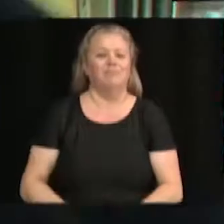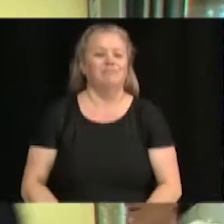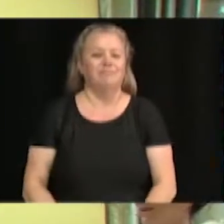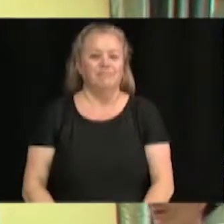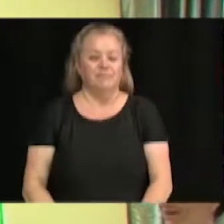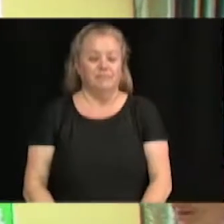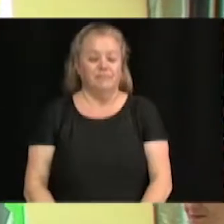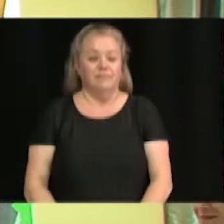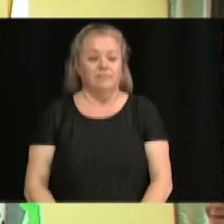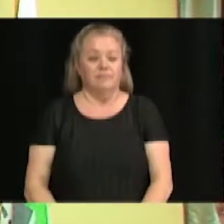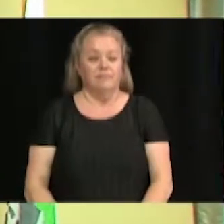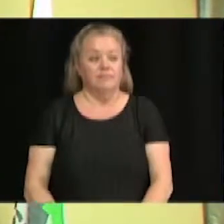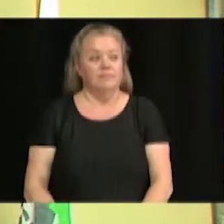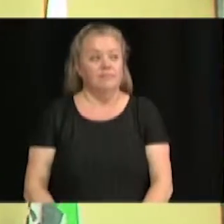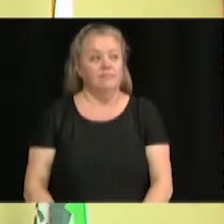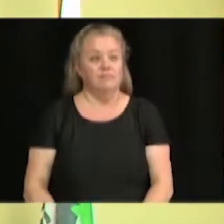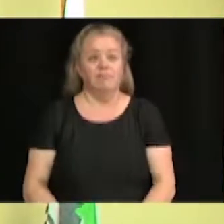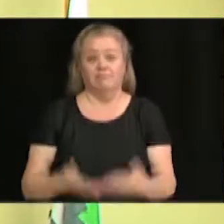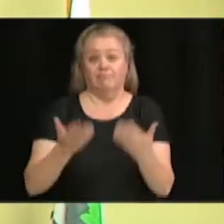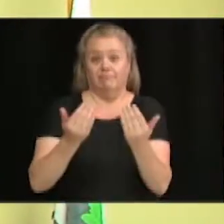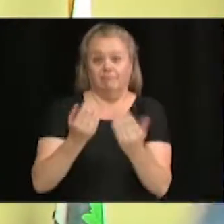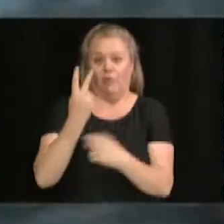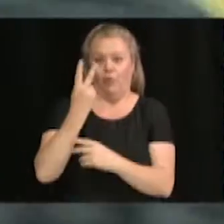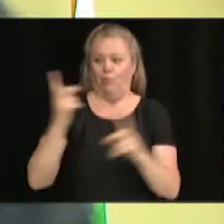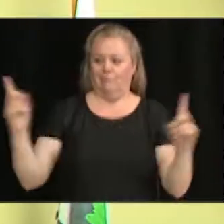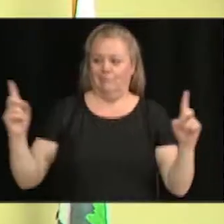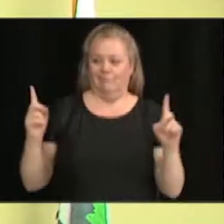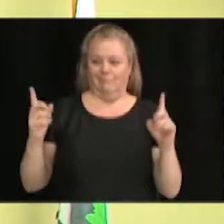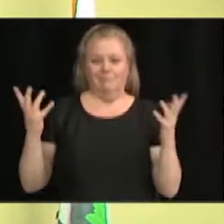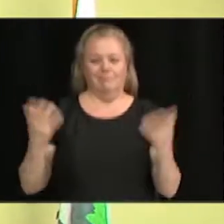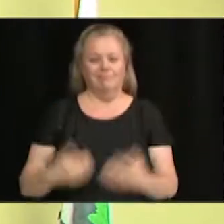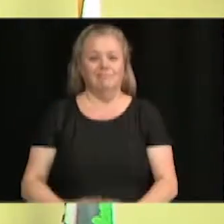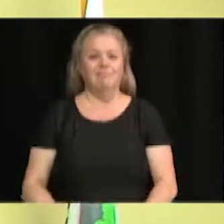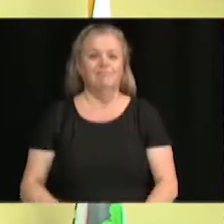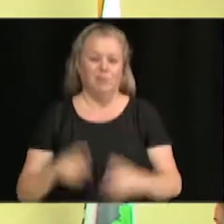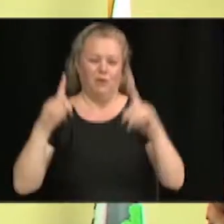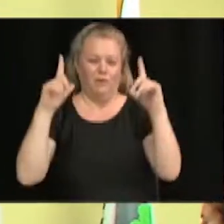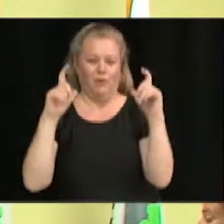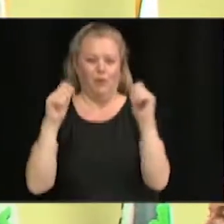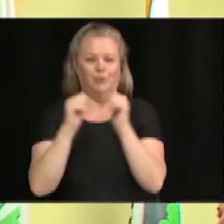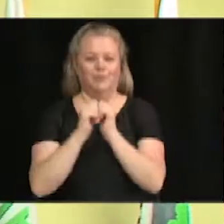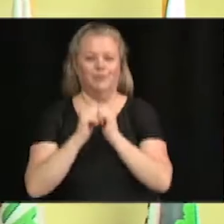beaucoup. Par exemple, mes deux collègues... On va faire une photo de groupe aussi après.